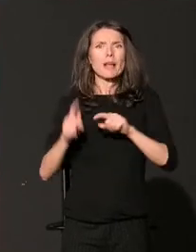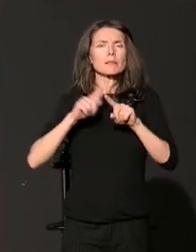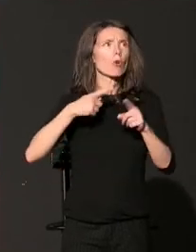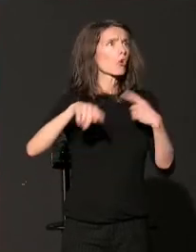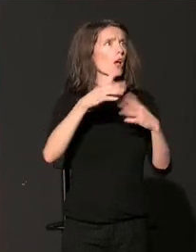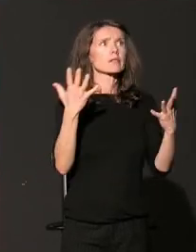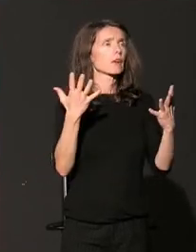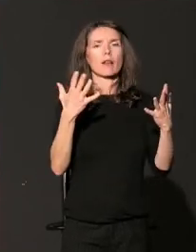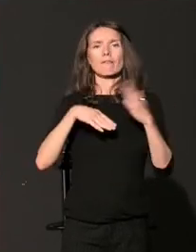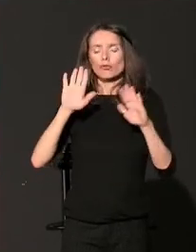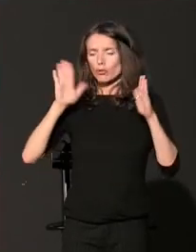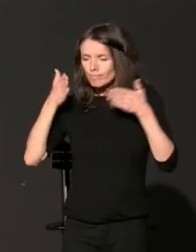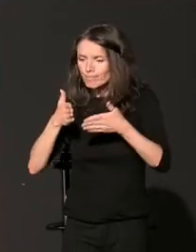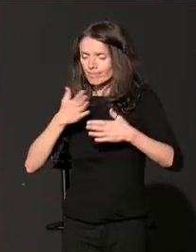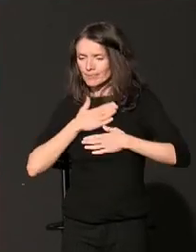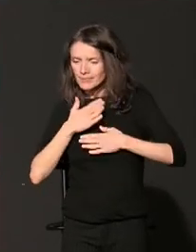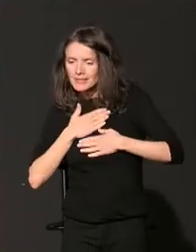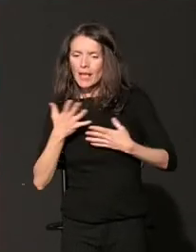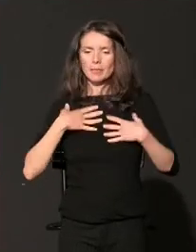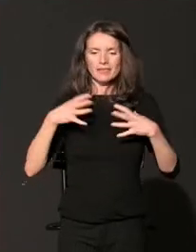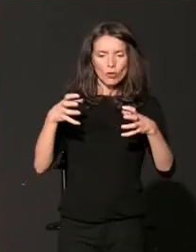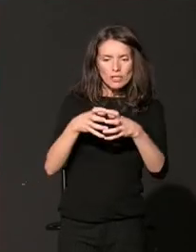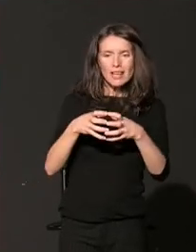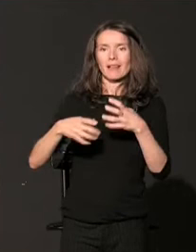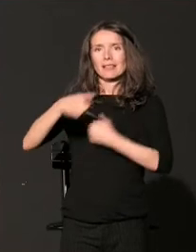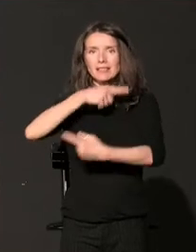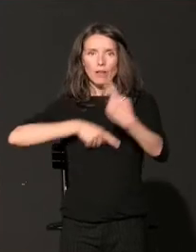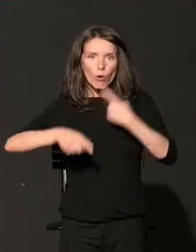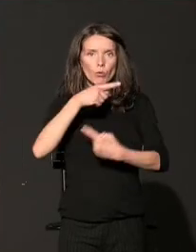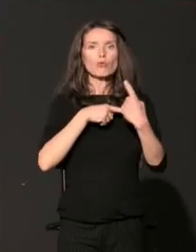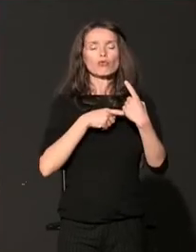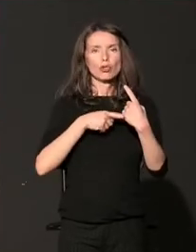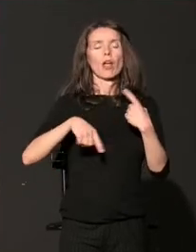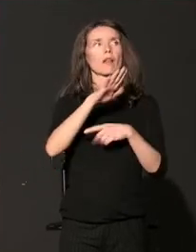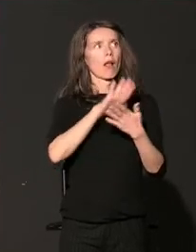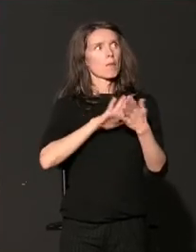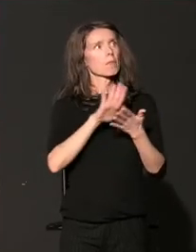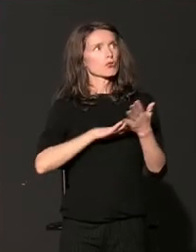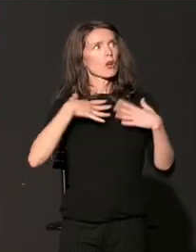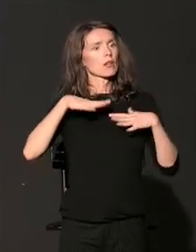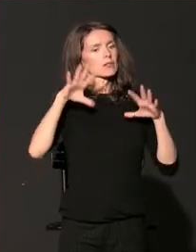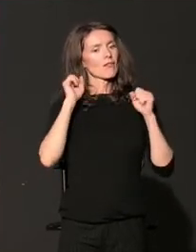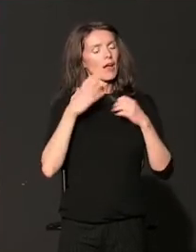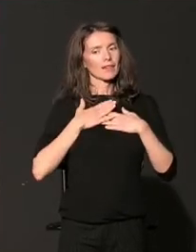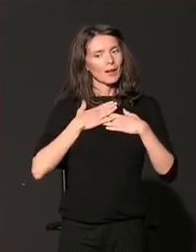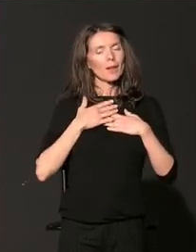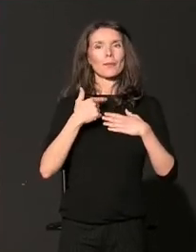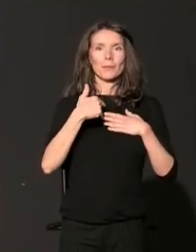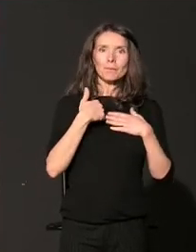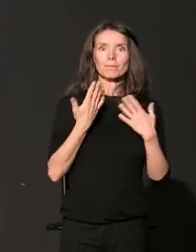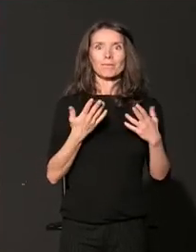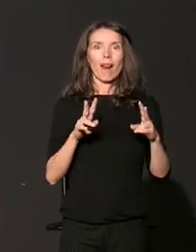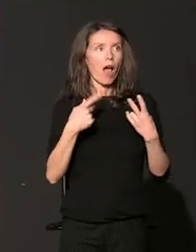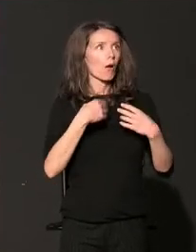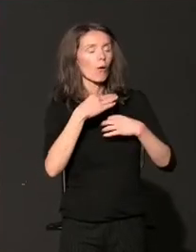svom okruženju i počeli da razvijamo svest o tome koliko smo zaista ranjivi, koliko smo solidarni, koliko treba